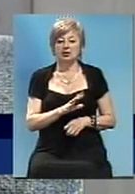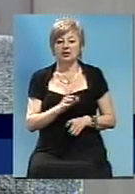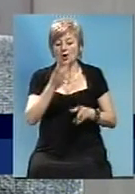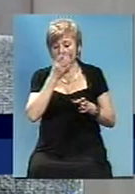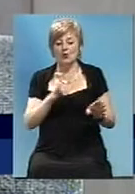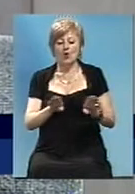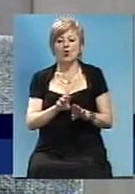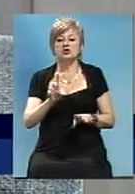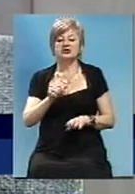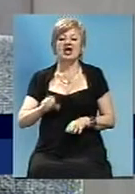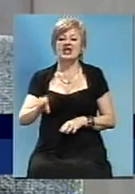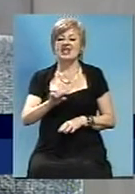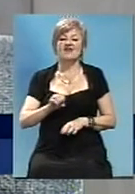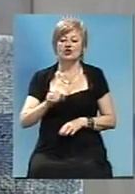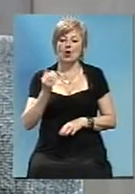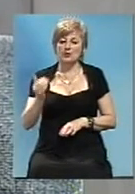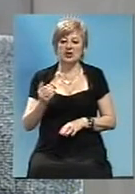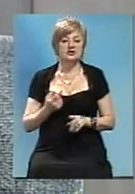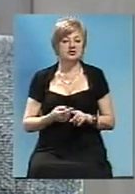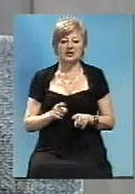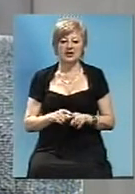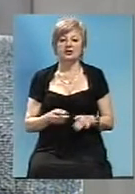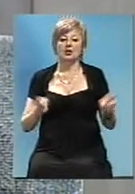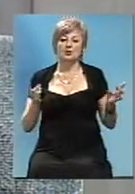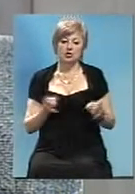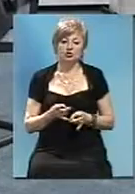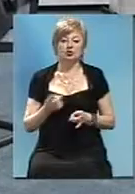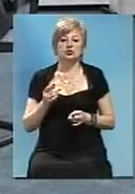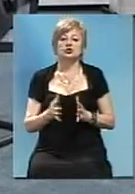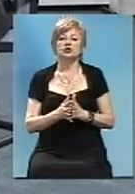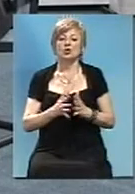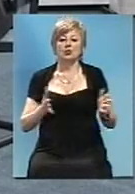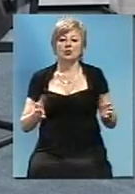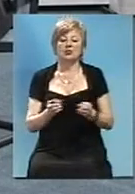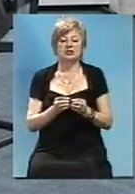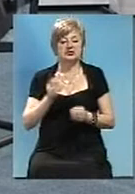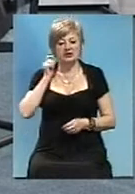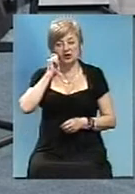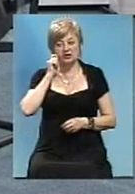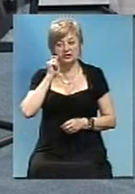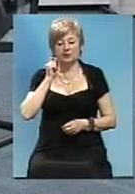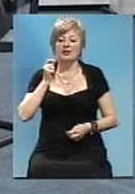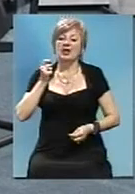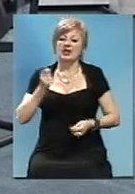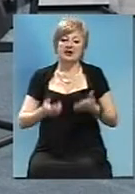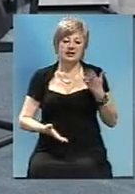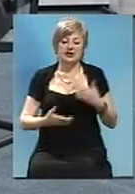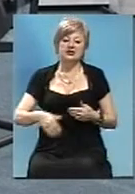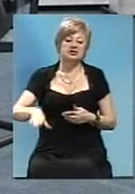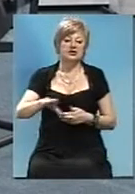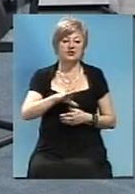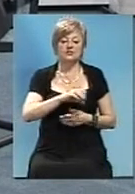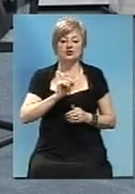європейські, то це понадобиться, я так думаю, що більше 10 років. Якщо все буде